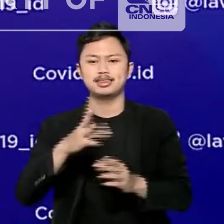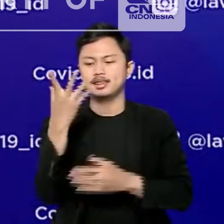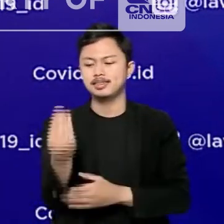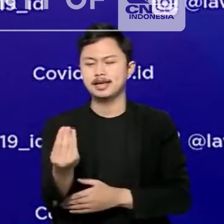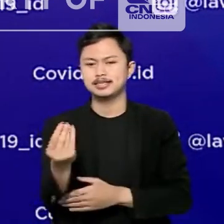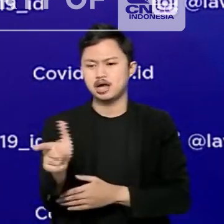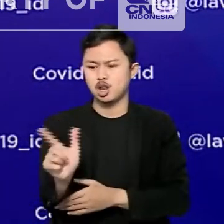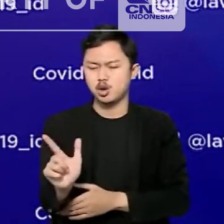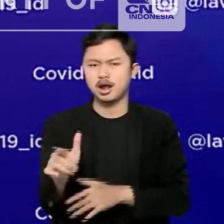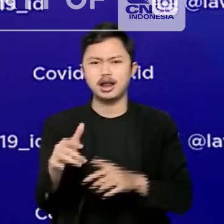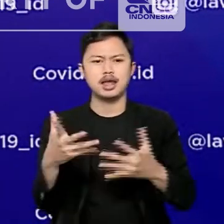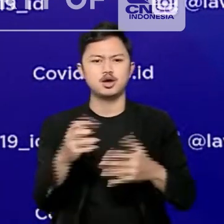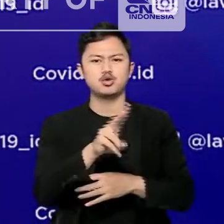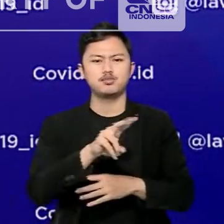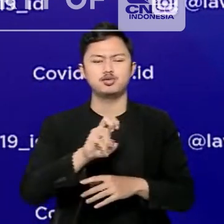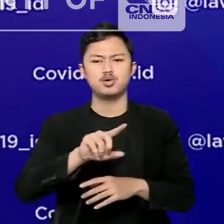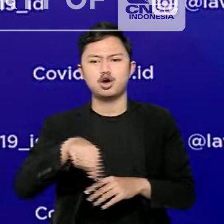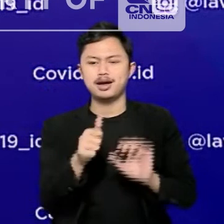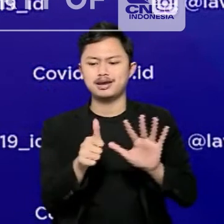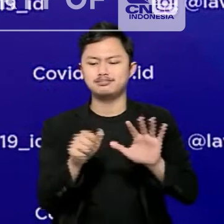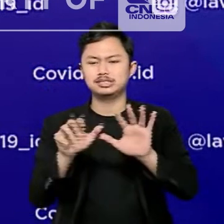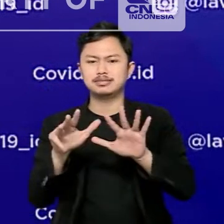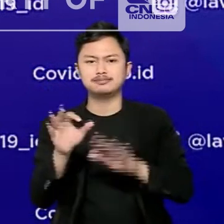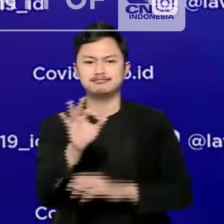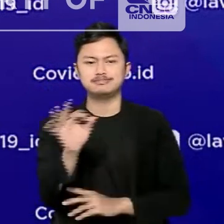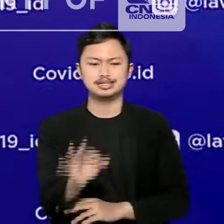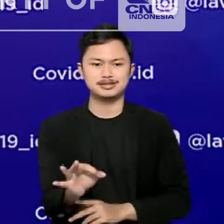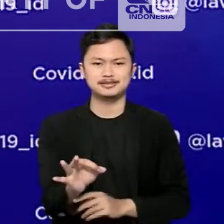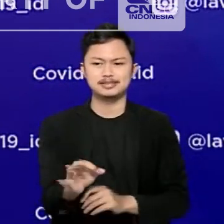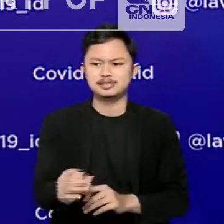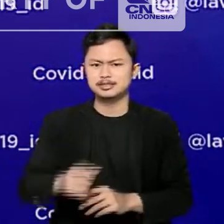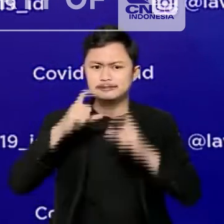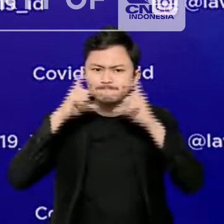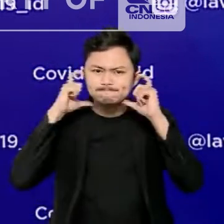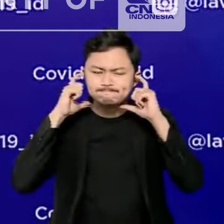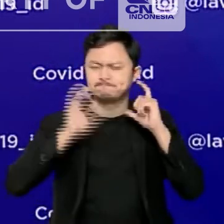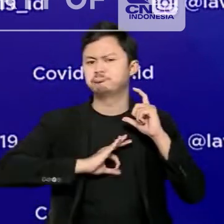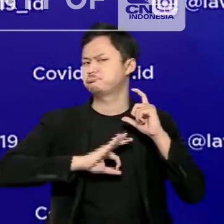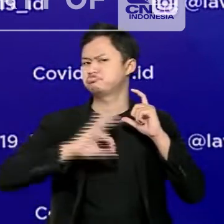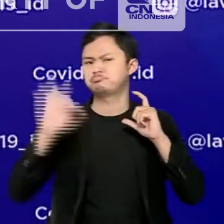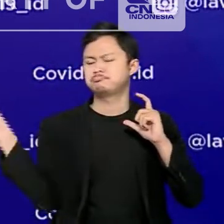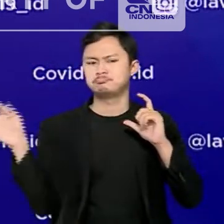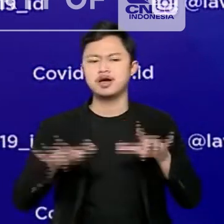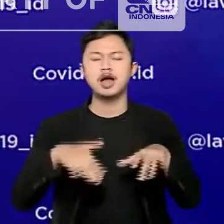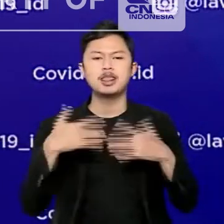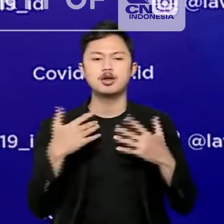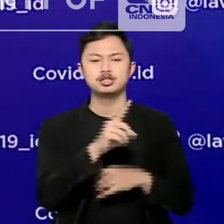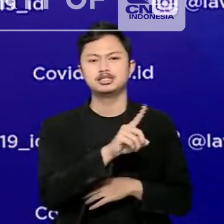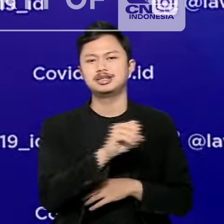atau 22,69 persen yang tidak patuh memakai masker dan 1